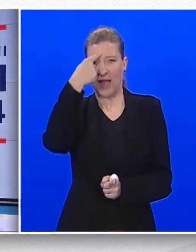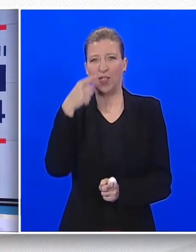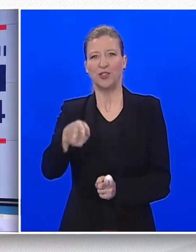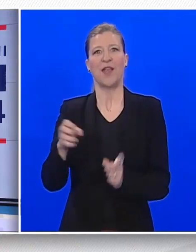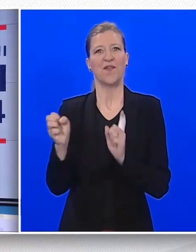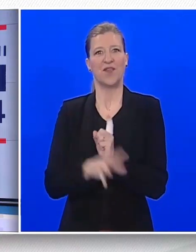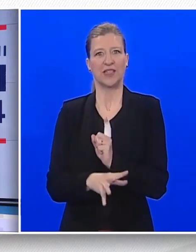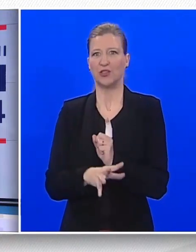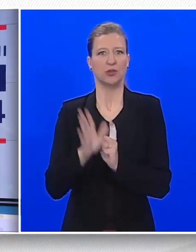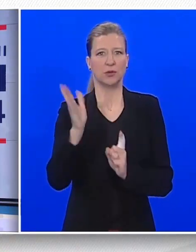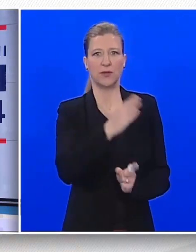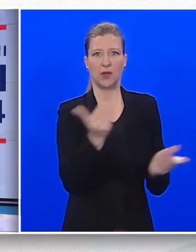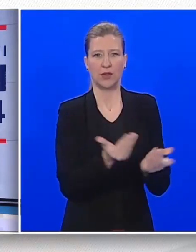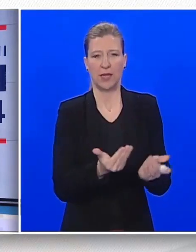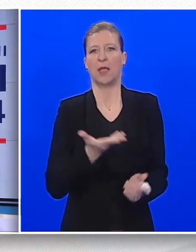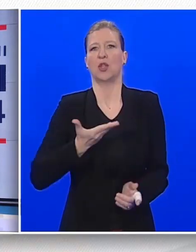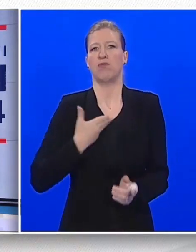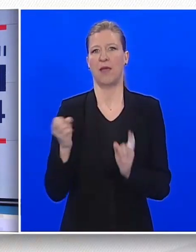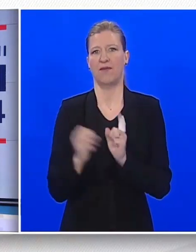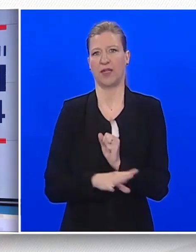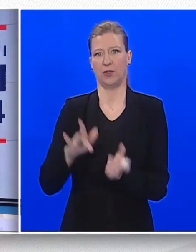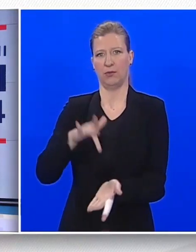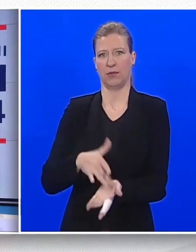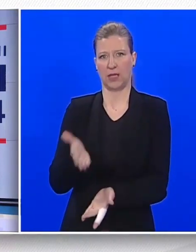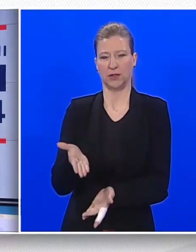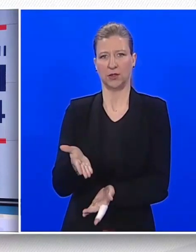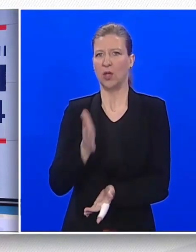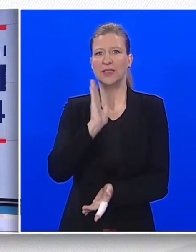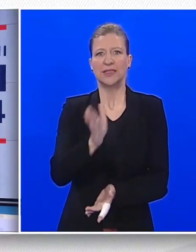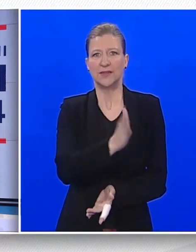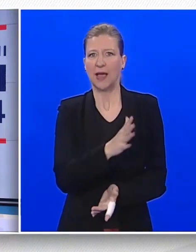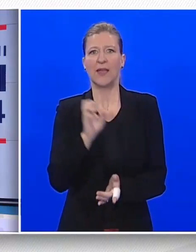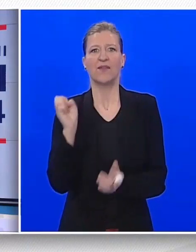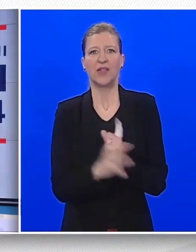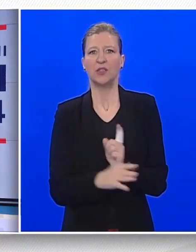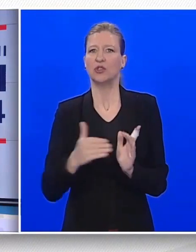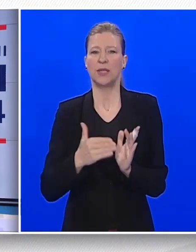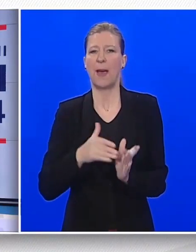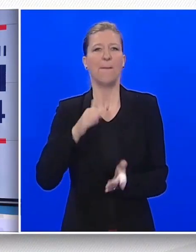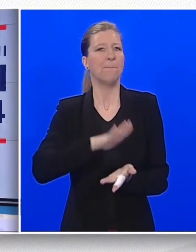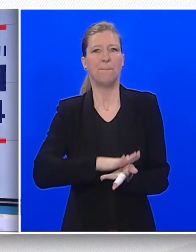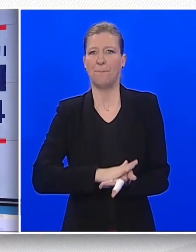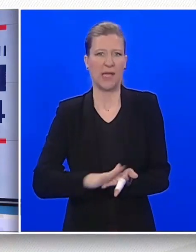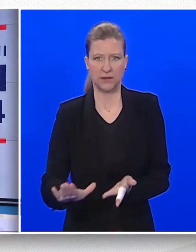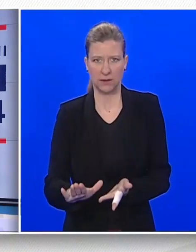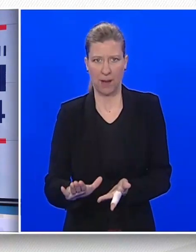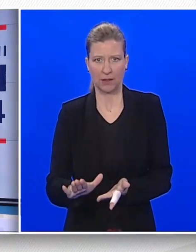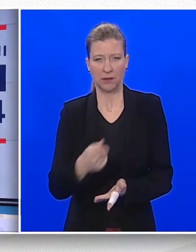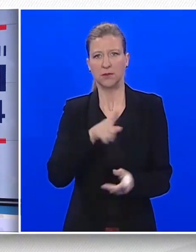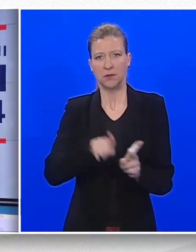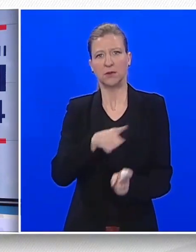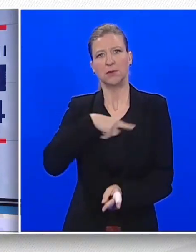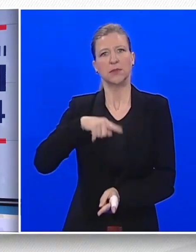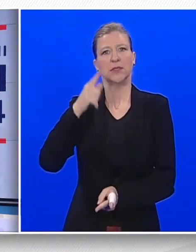da taj vrtić, možda ne u ovom mandatu, ali uskoro bude i besplatan, kao što mislimo da mora biti besplatno